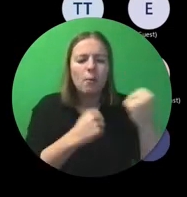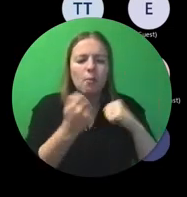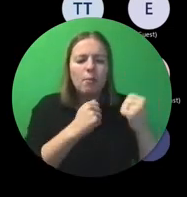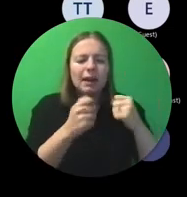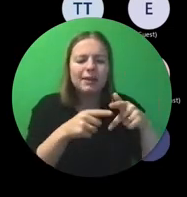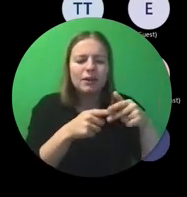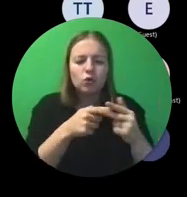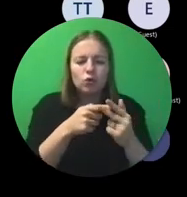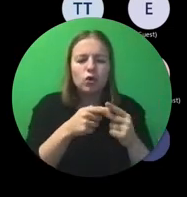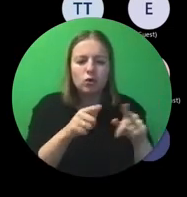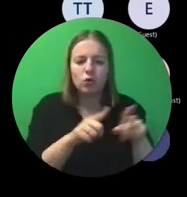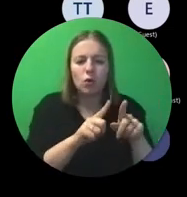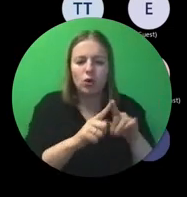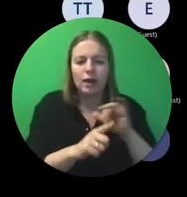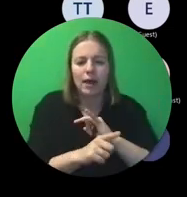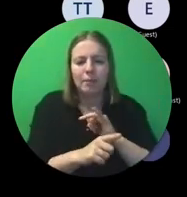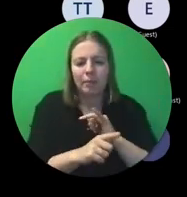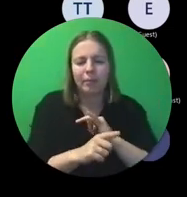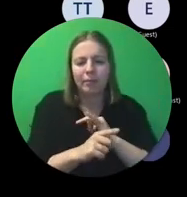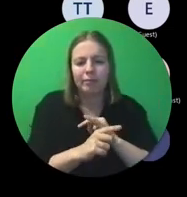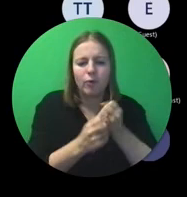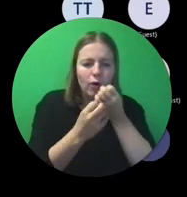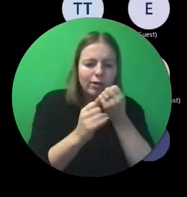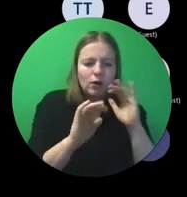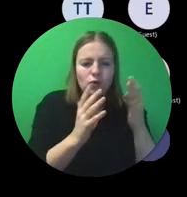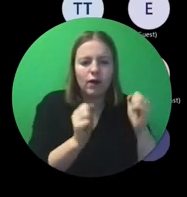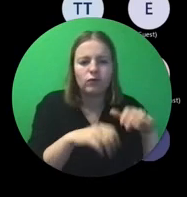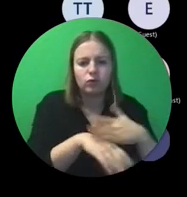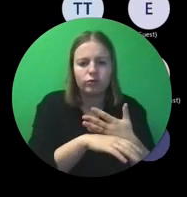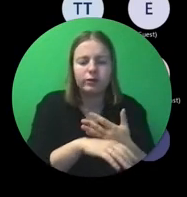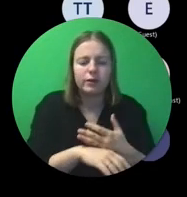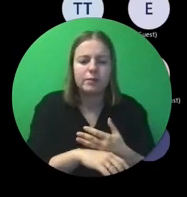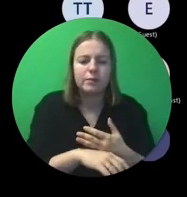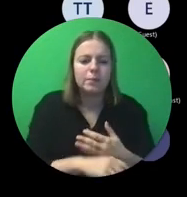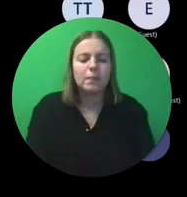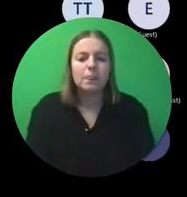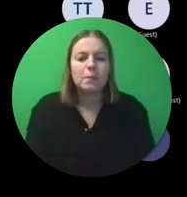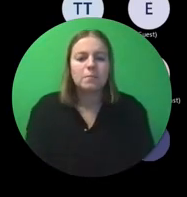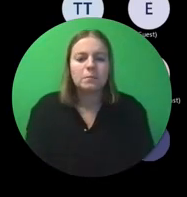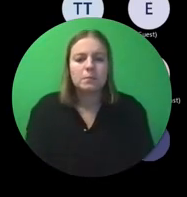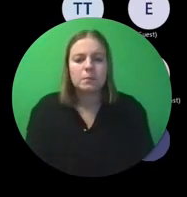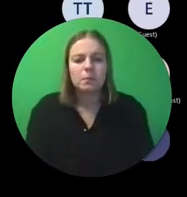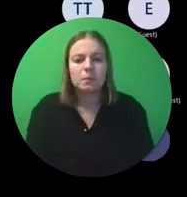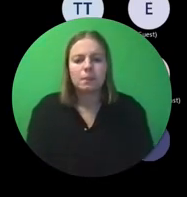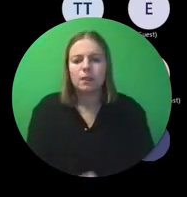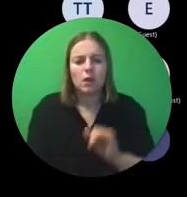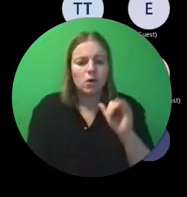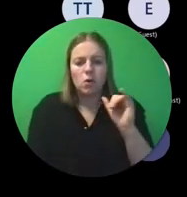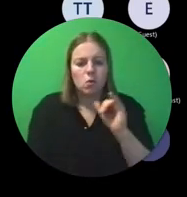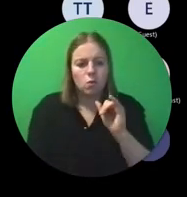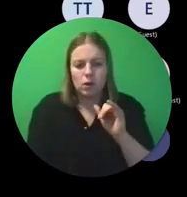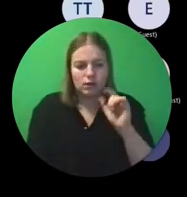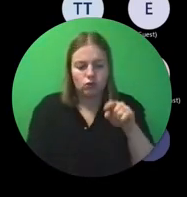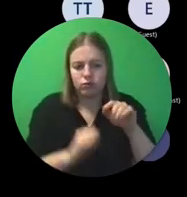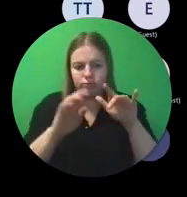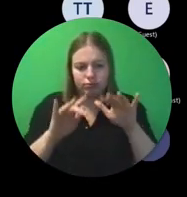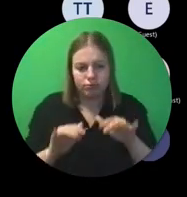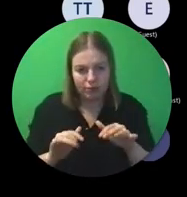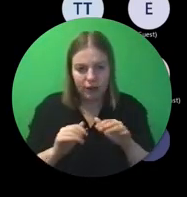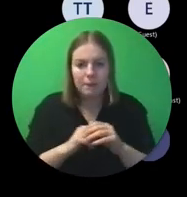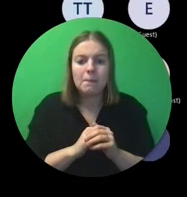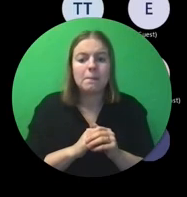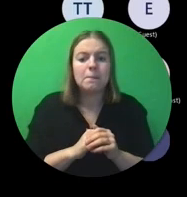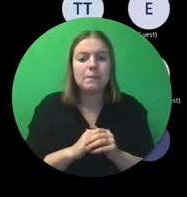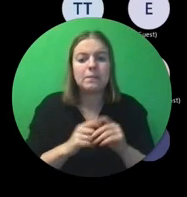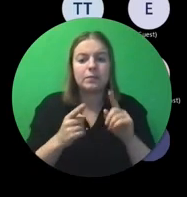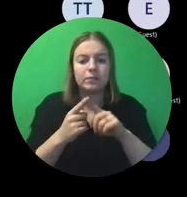Dat garandeert dat je al deze informatie effectief meegeeft. Maar wat gaat dat grosso moeten zijn? Uiteraard